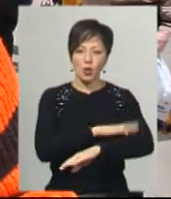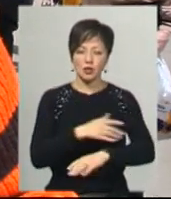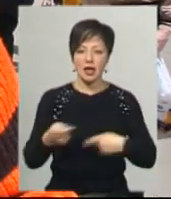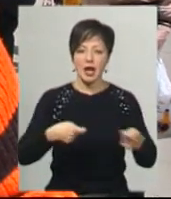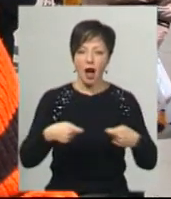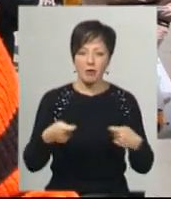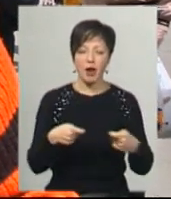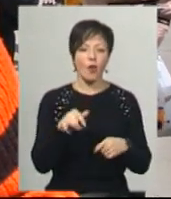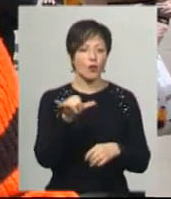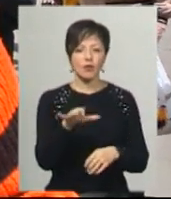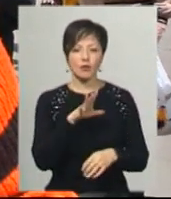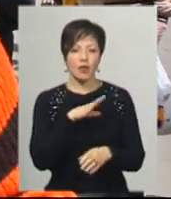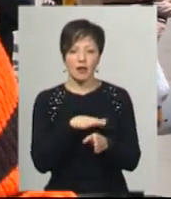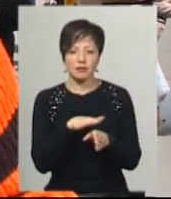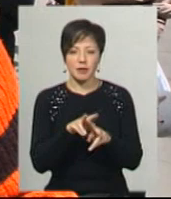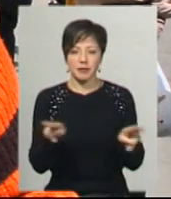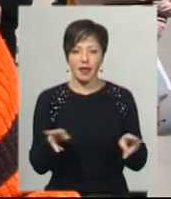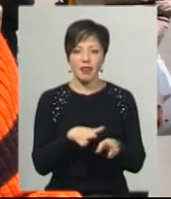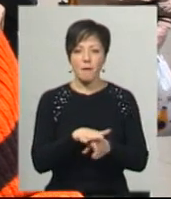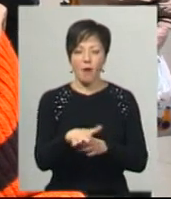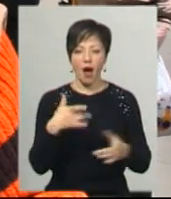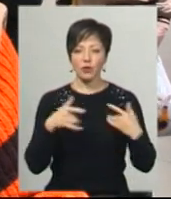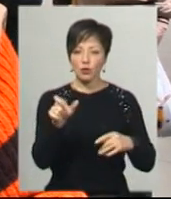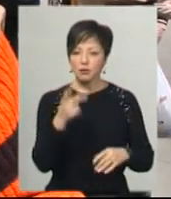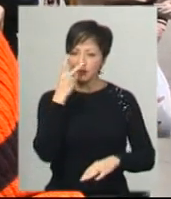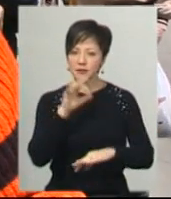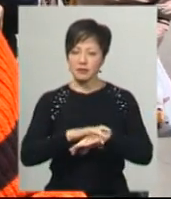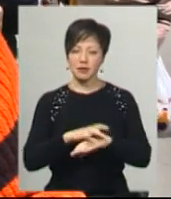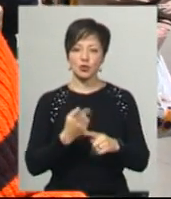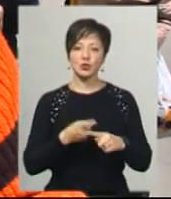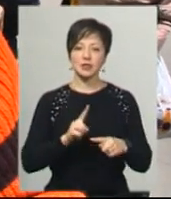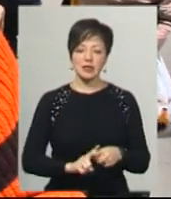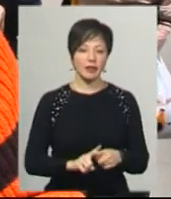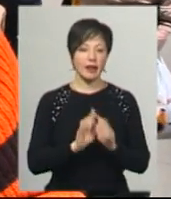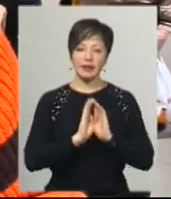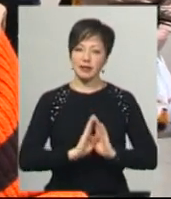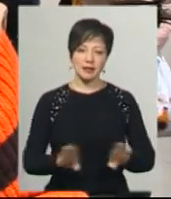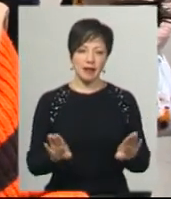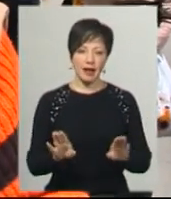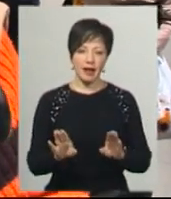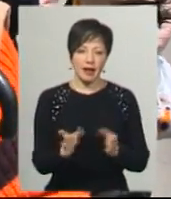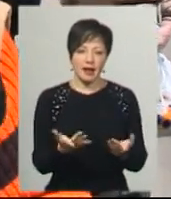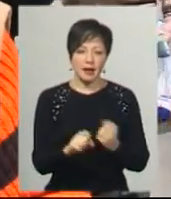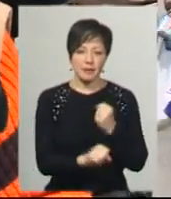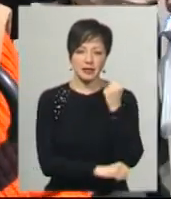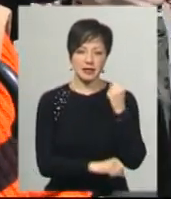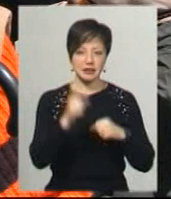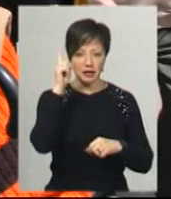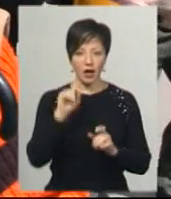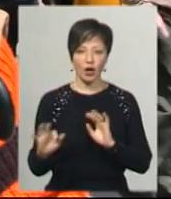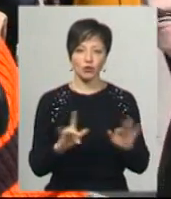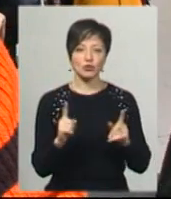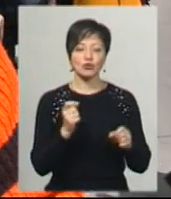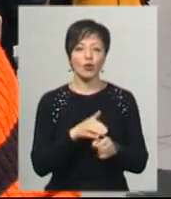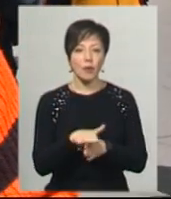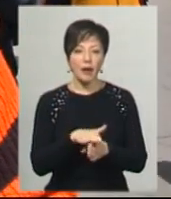нього це була наповненість акторська, коли помітно було, що це не ремісник, котрий знає, як рухатись і